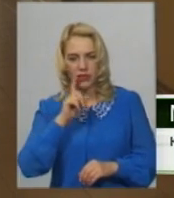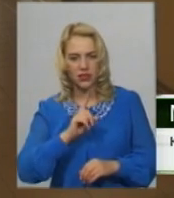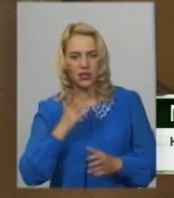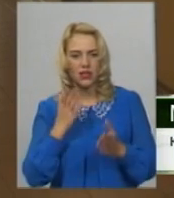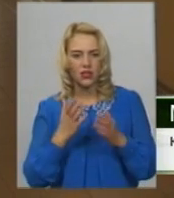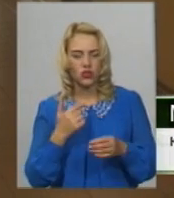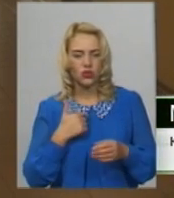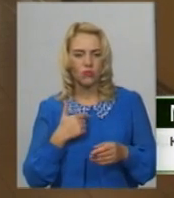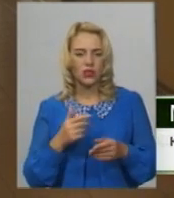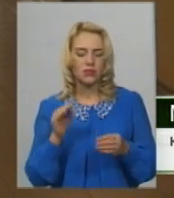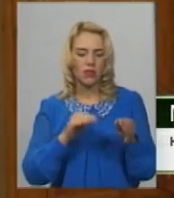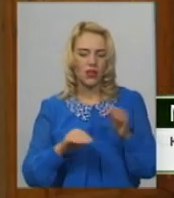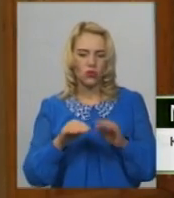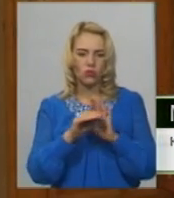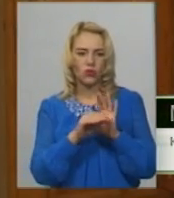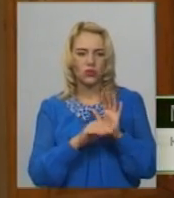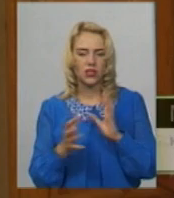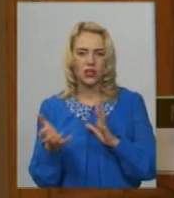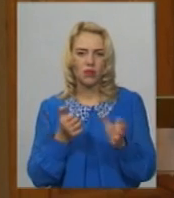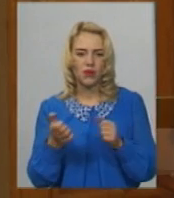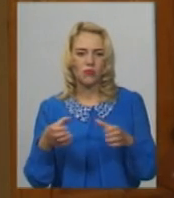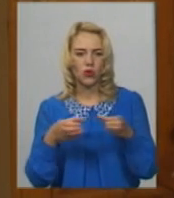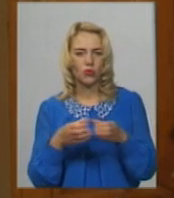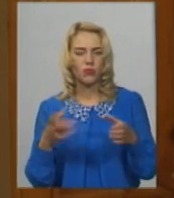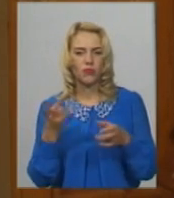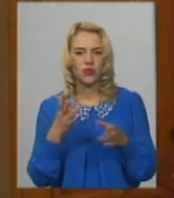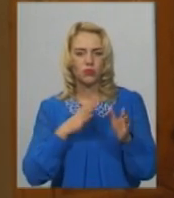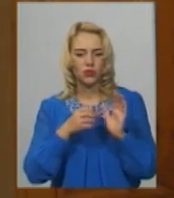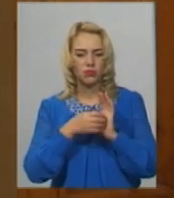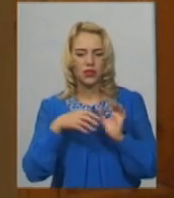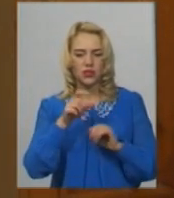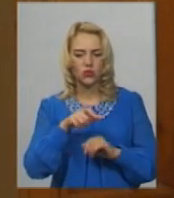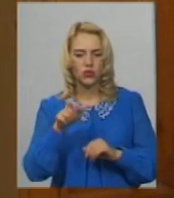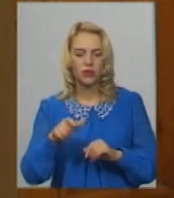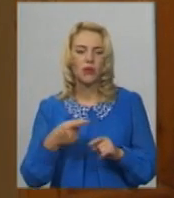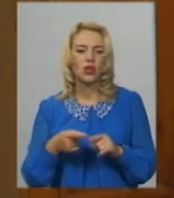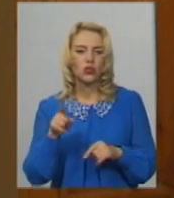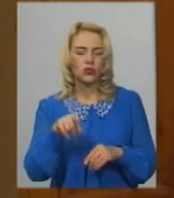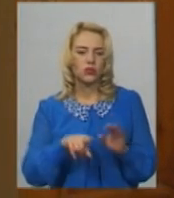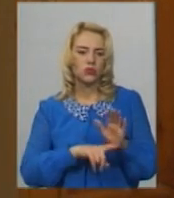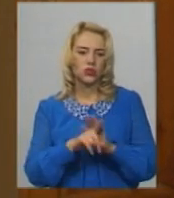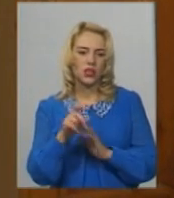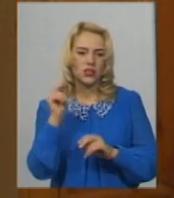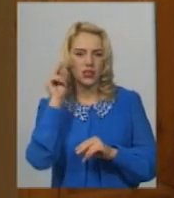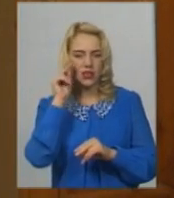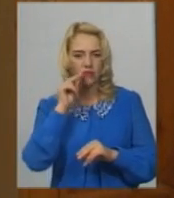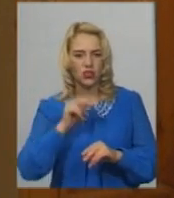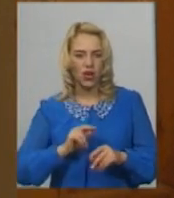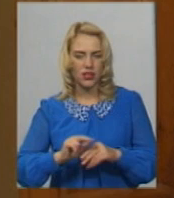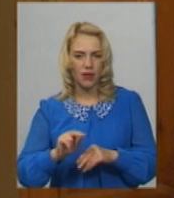ми сформуємо розклад та наберемо групи, група має нараховувати 15 осіб, тоді запускається це навчання.